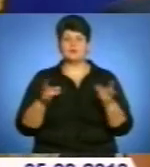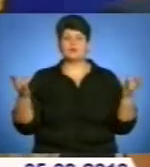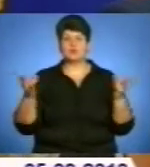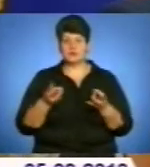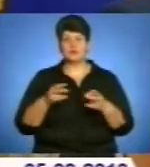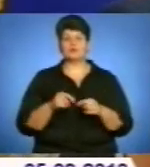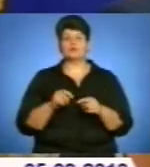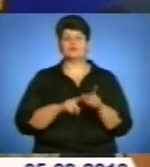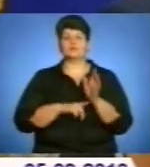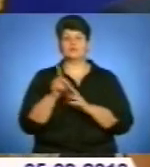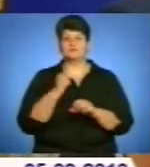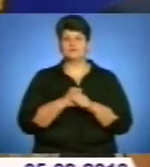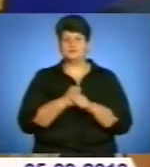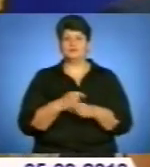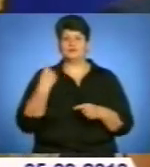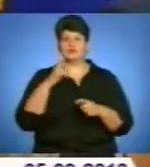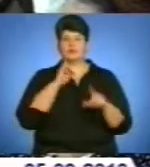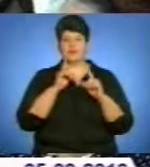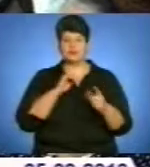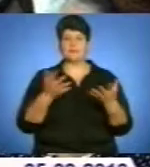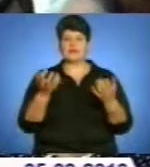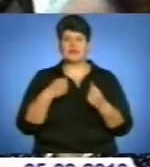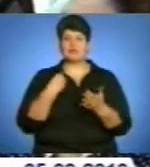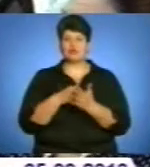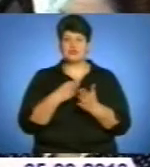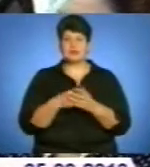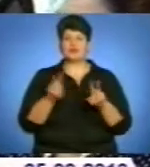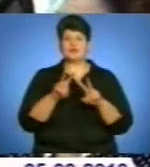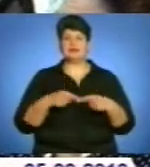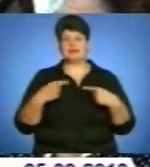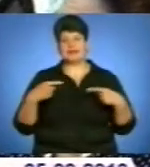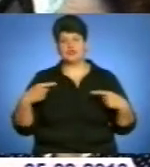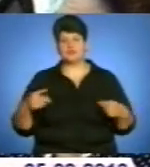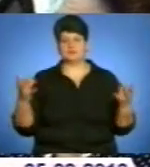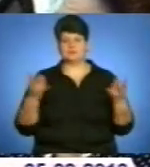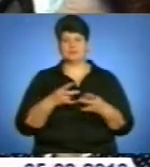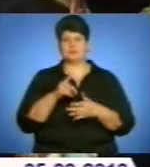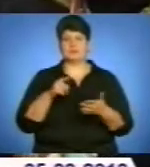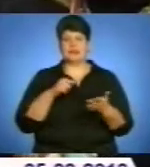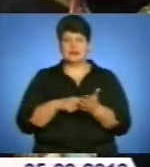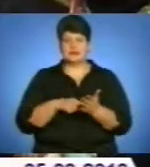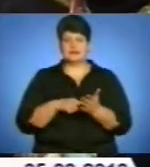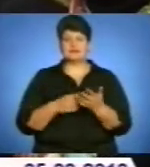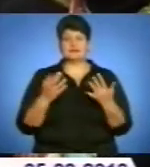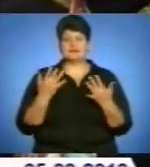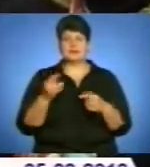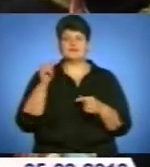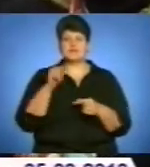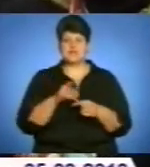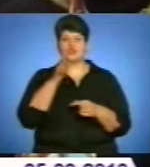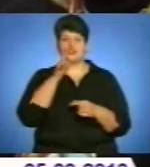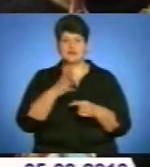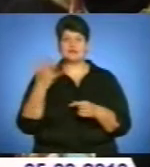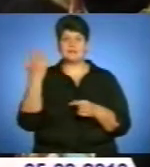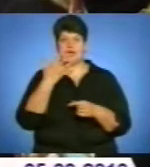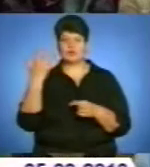розблокувати роботу обласної ради, прийняти бюджет, розглянути інші невідкладні питання. Оскільки в цей же час у фойє